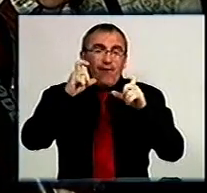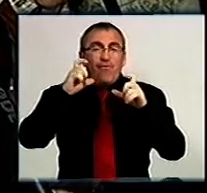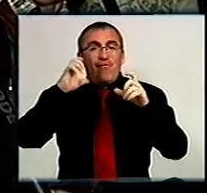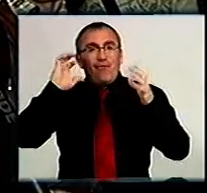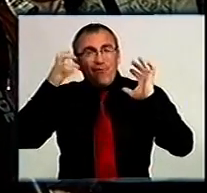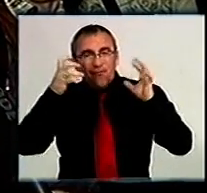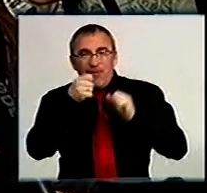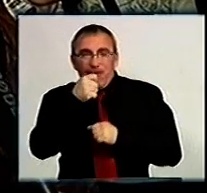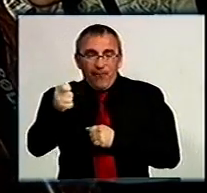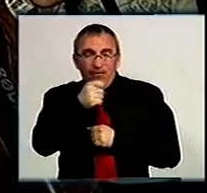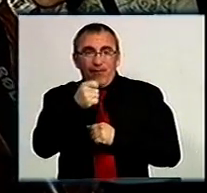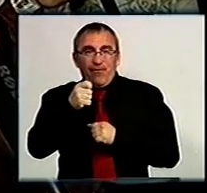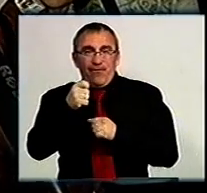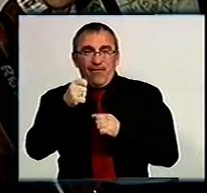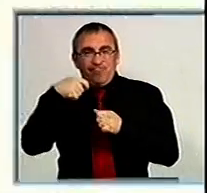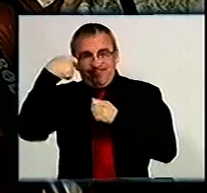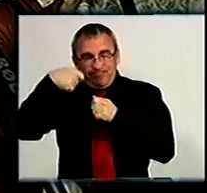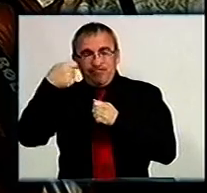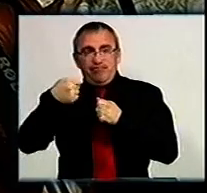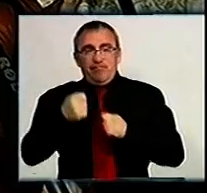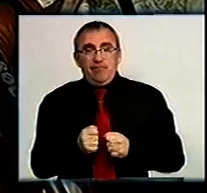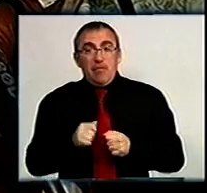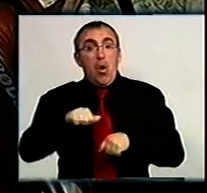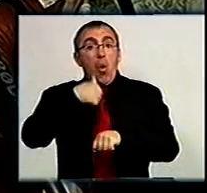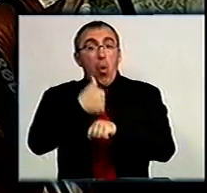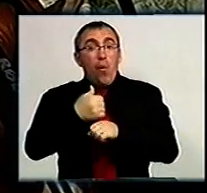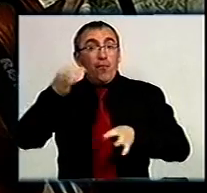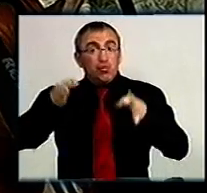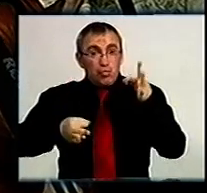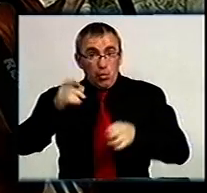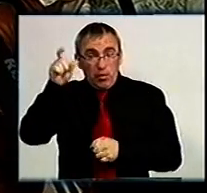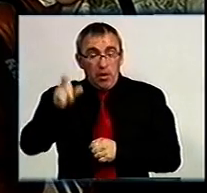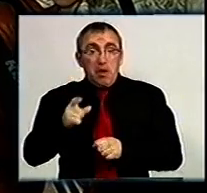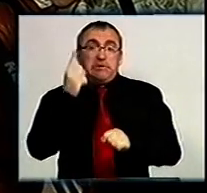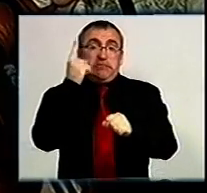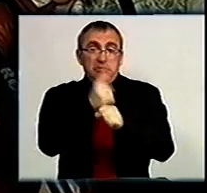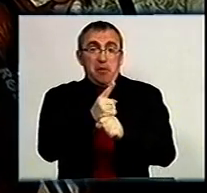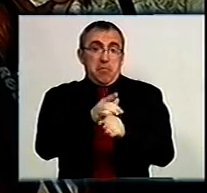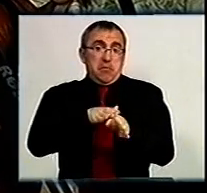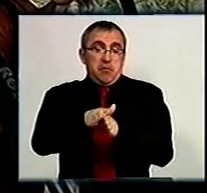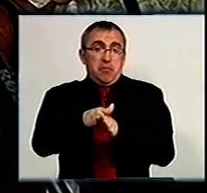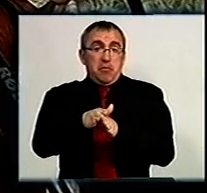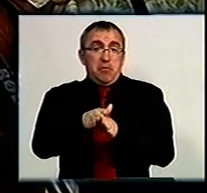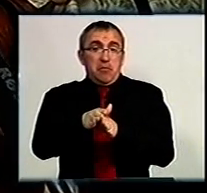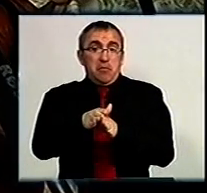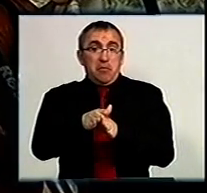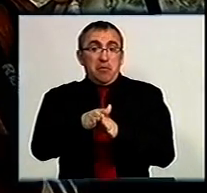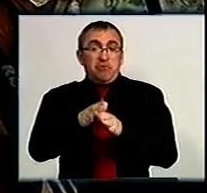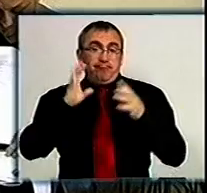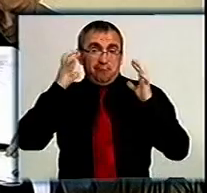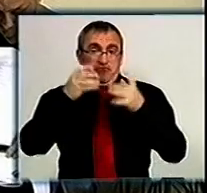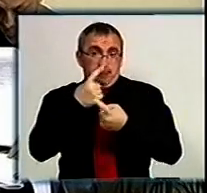фіксації. Але головуючий суддя забороняється зробити засоби масової